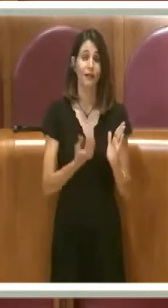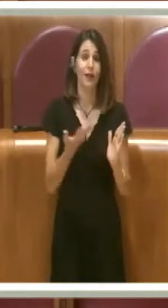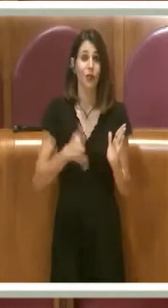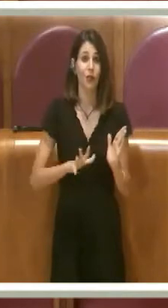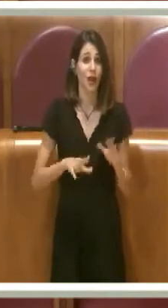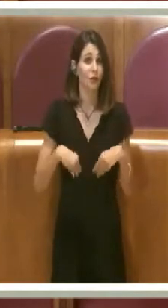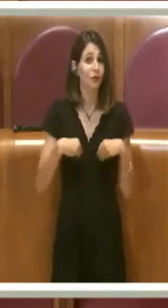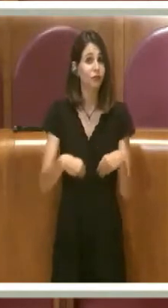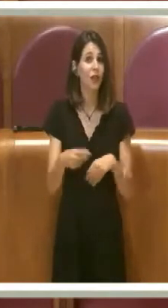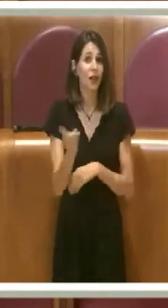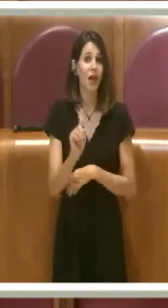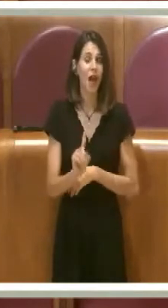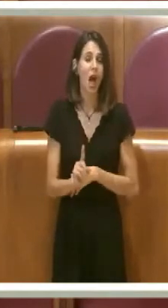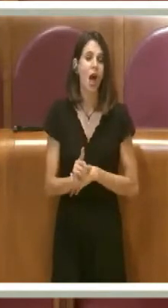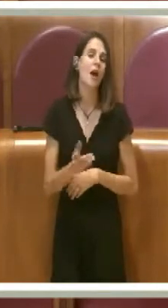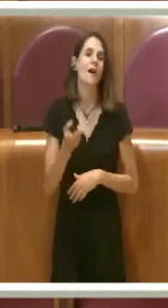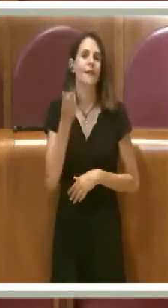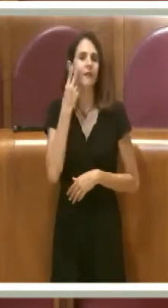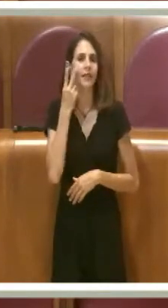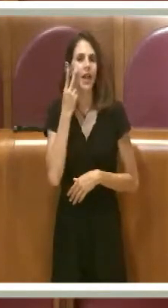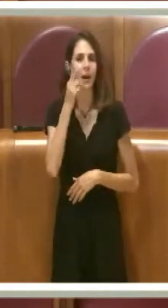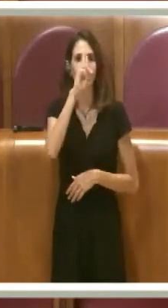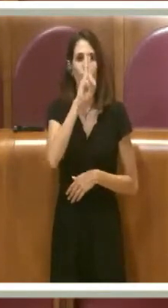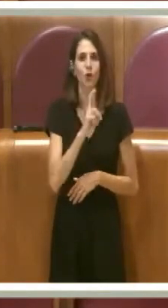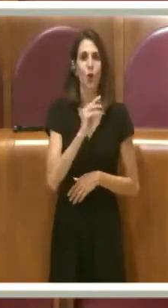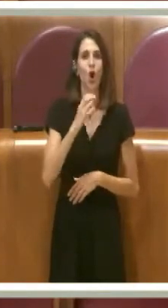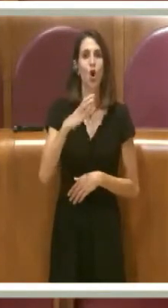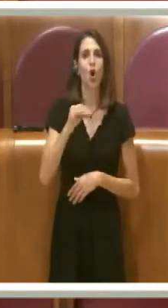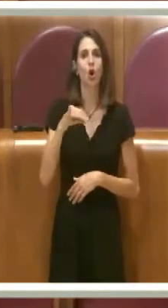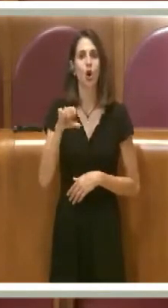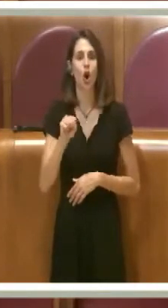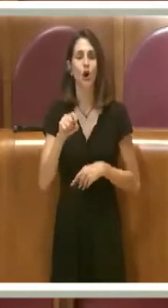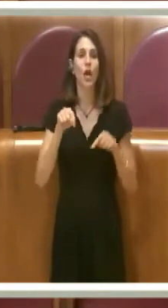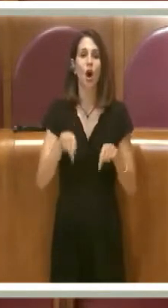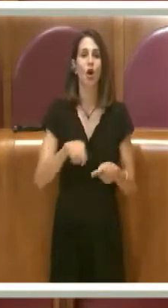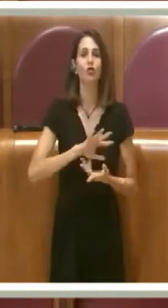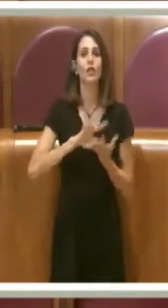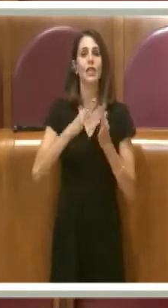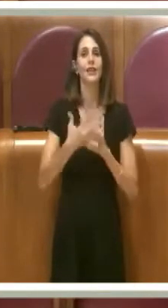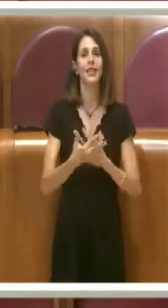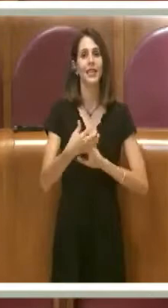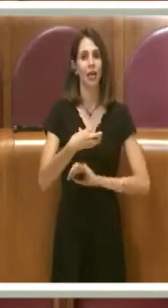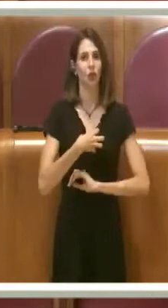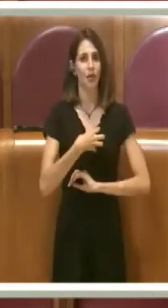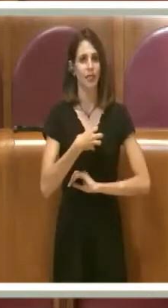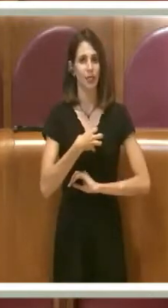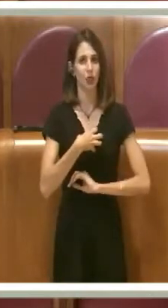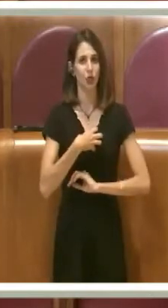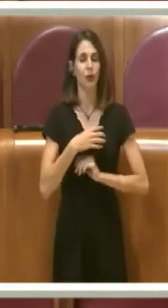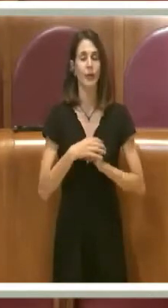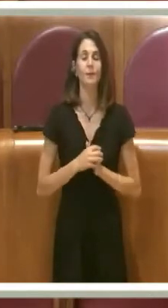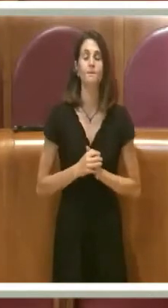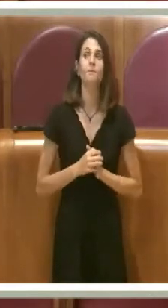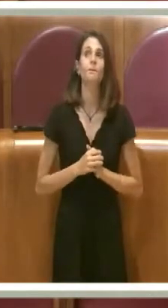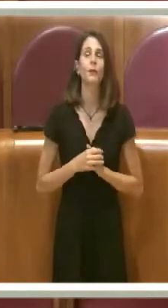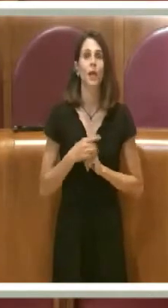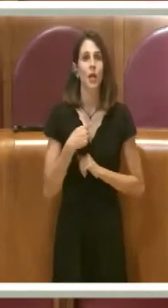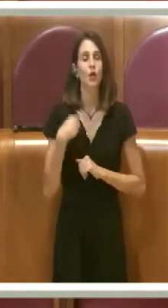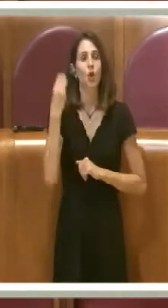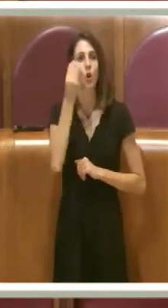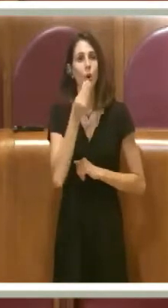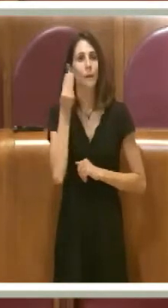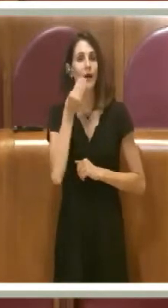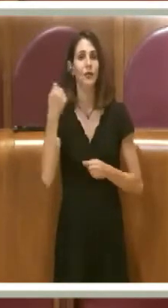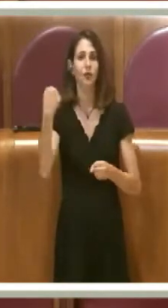'allora consigliere Coia, oggi assessore, insomma un lavoro che ritengo è stato fatto nella più ampia